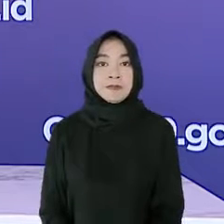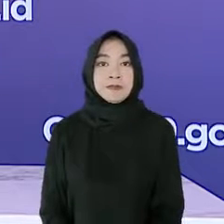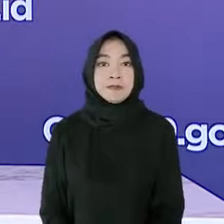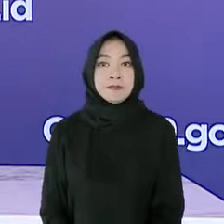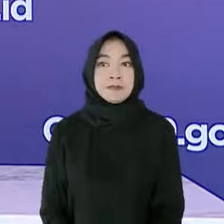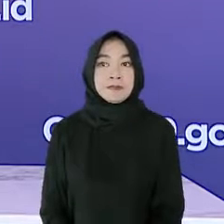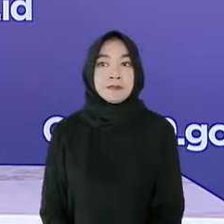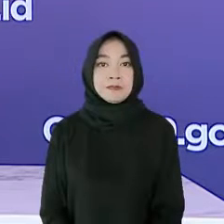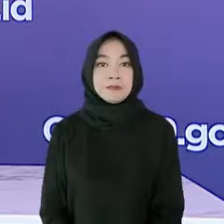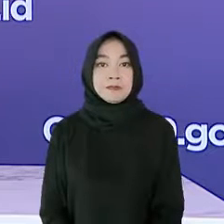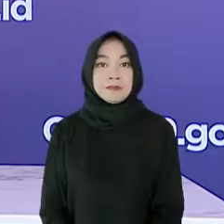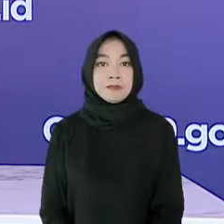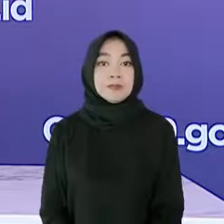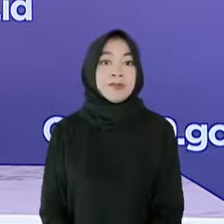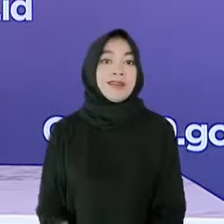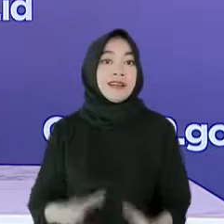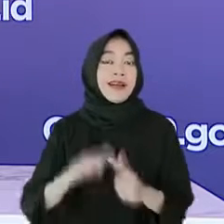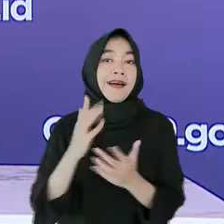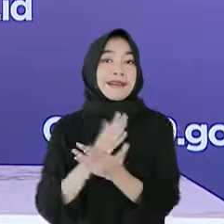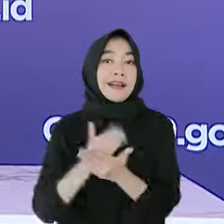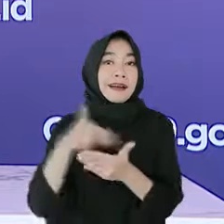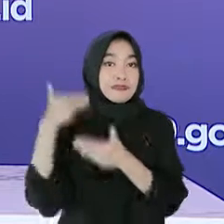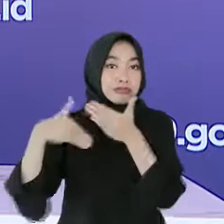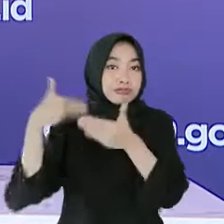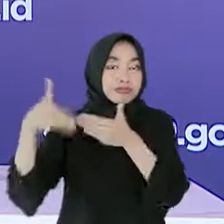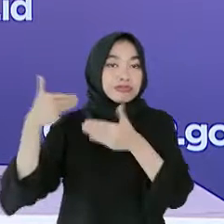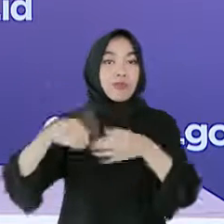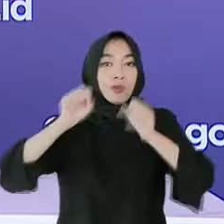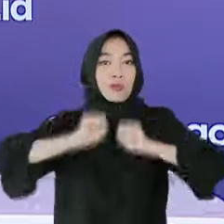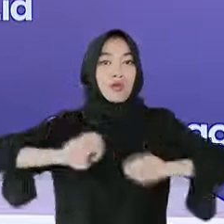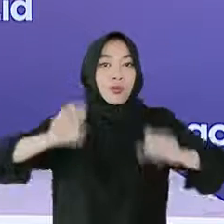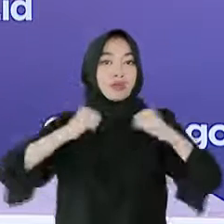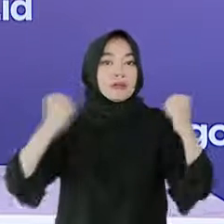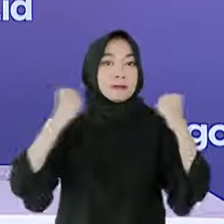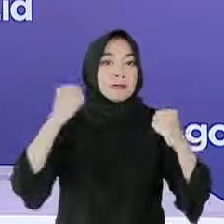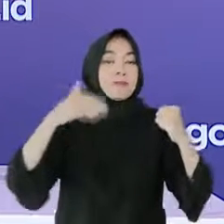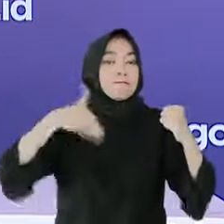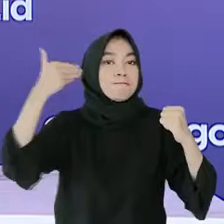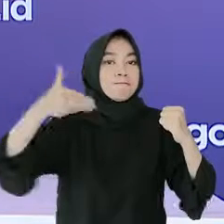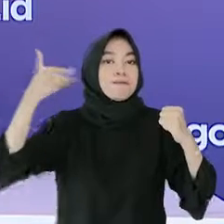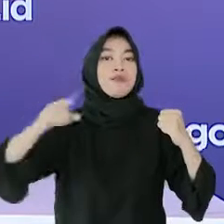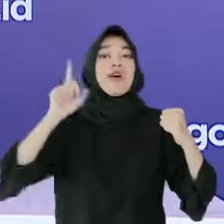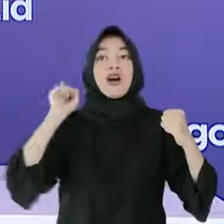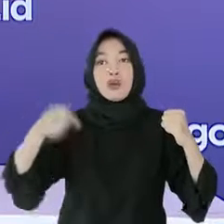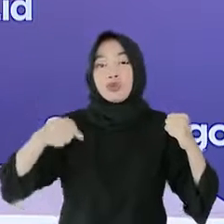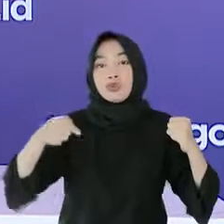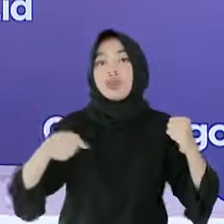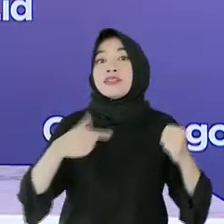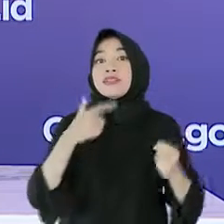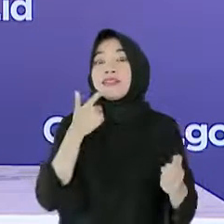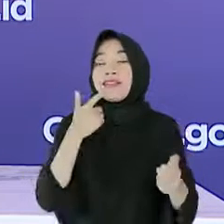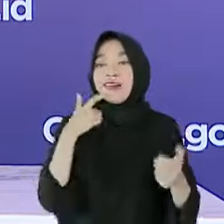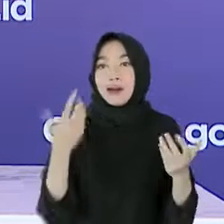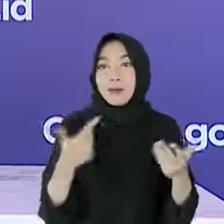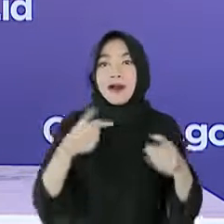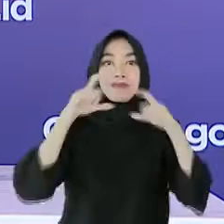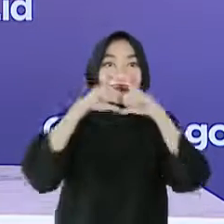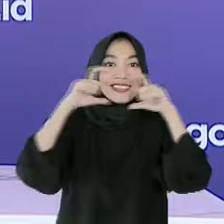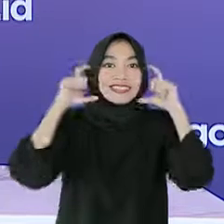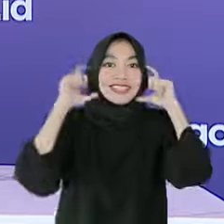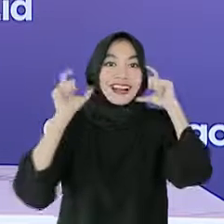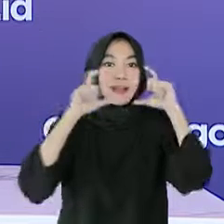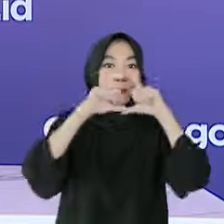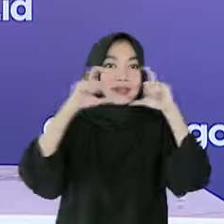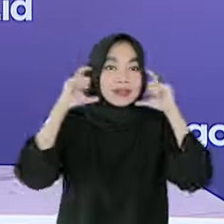promosi kesehatan selama acara berlangsung secara konsisten, terkait pentingnya memakai masker dengan benar,